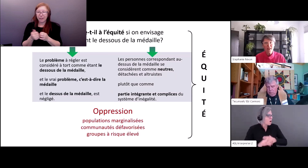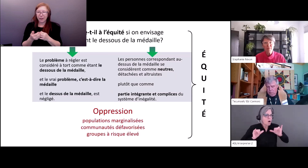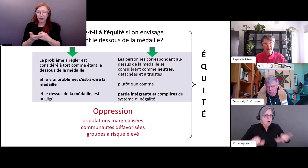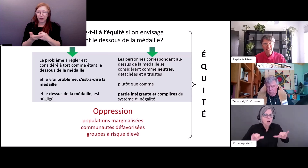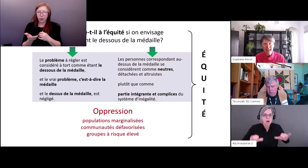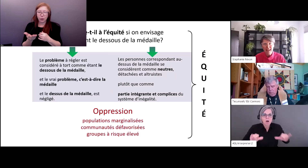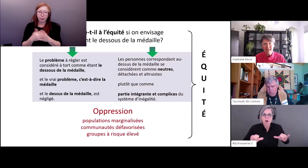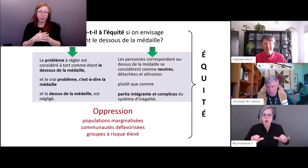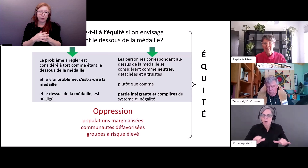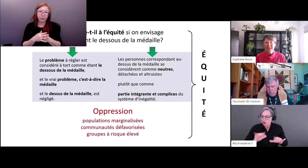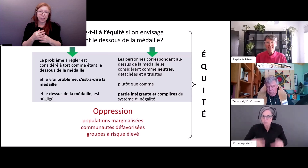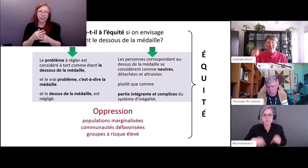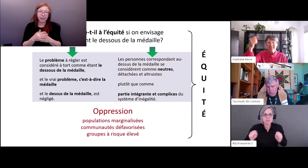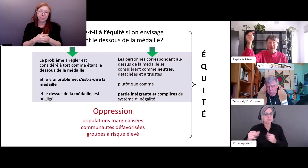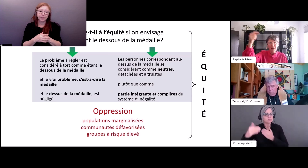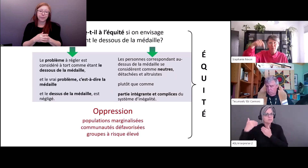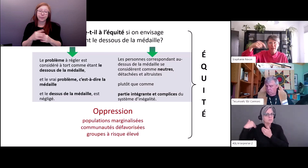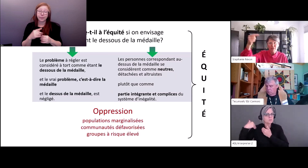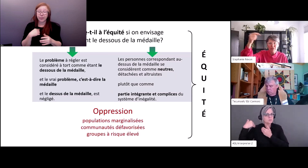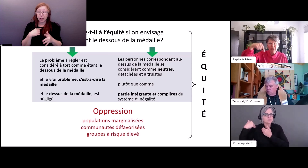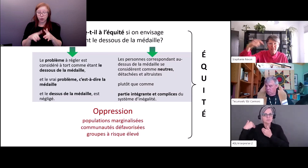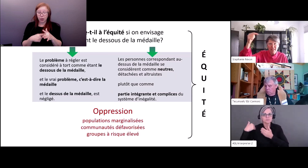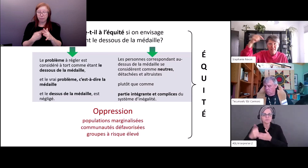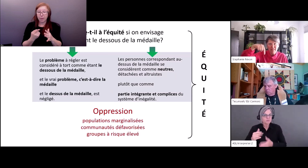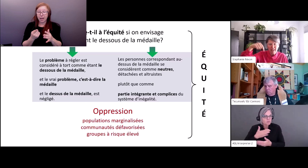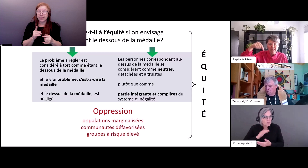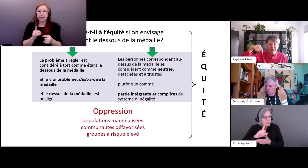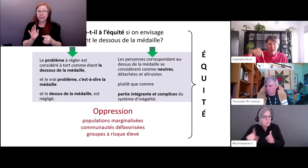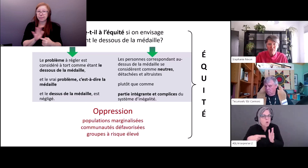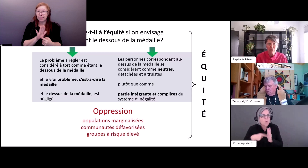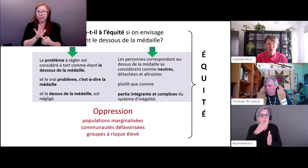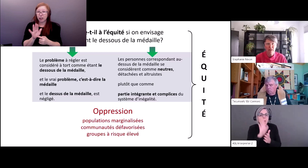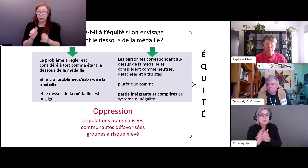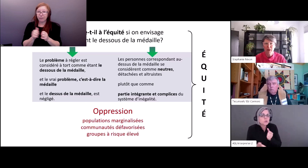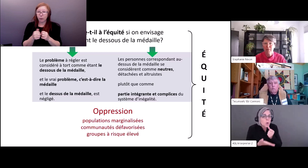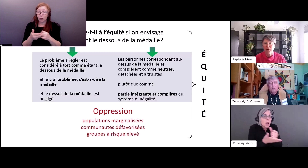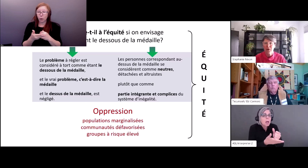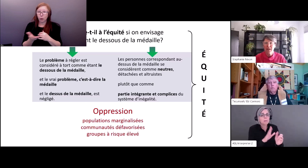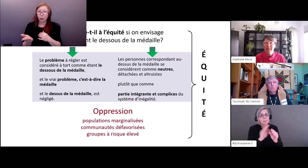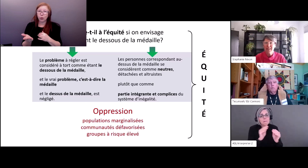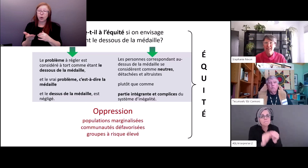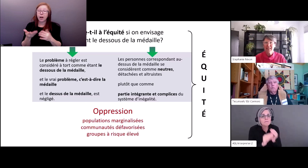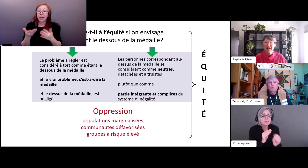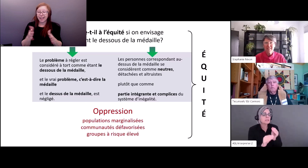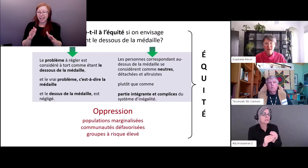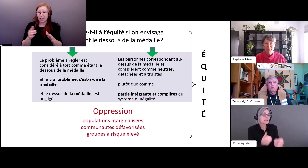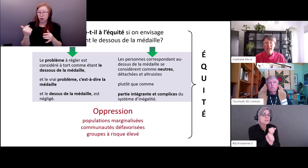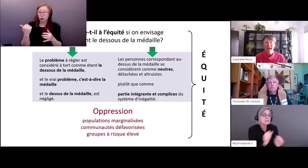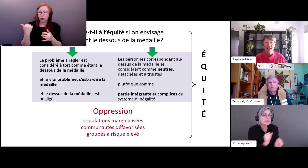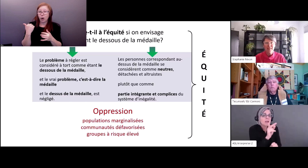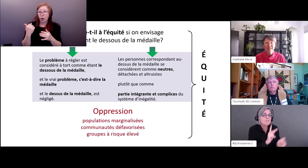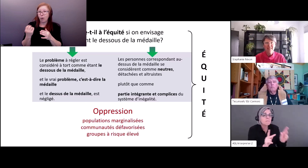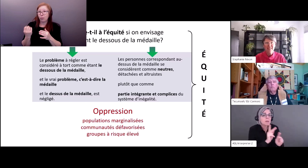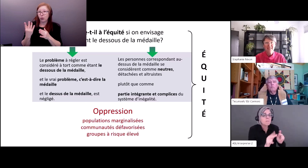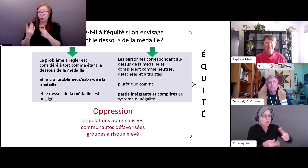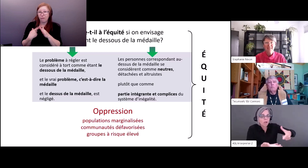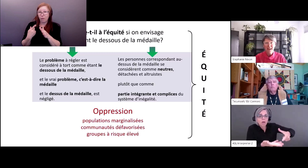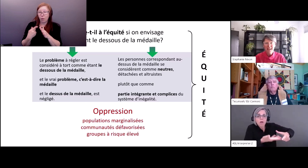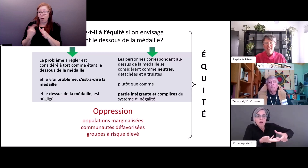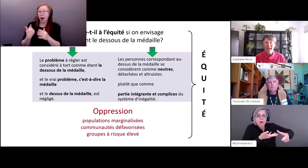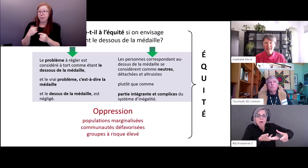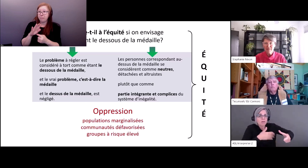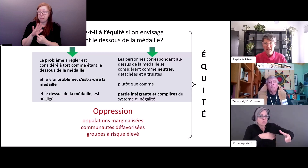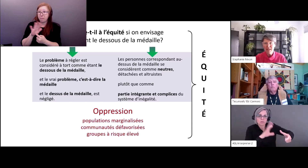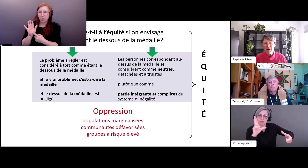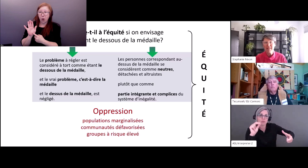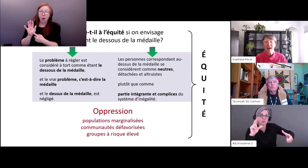pour comprendre les rôles il ne s'agit pas d'aider de sauver les gens en bas de ces médailles c'est